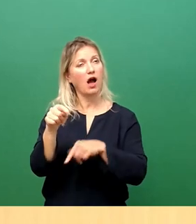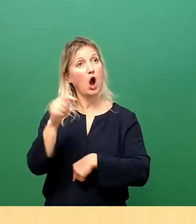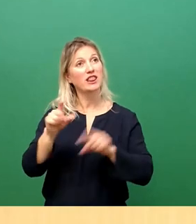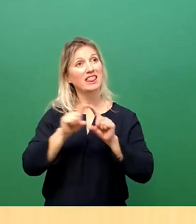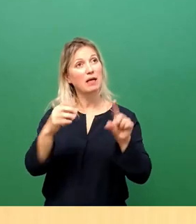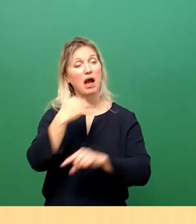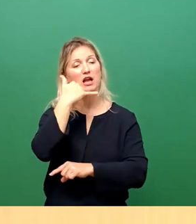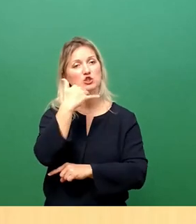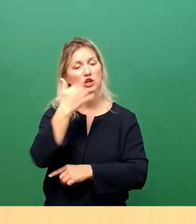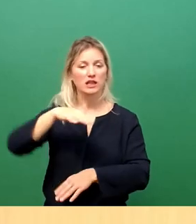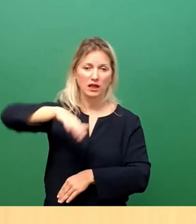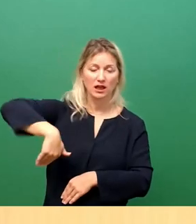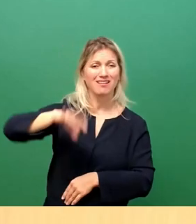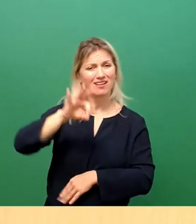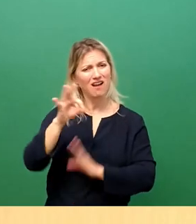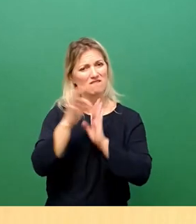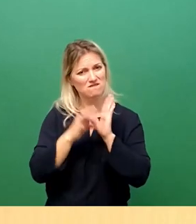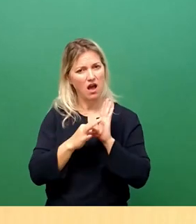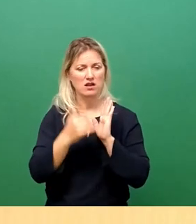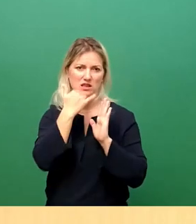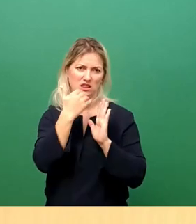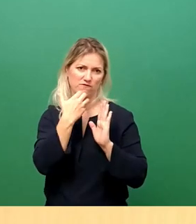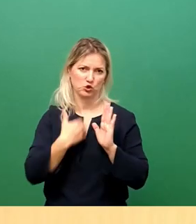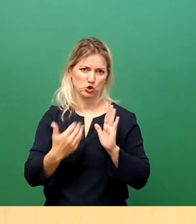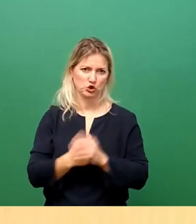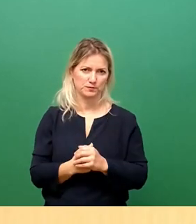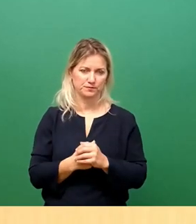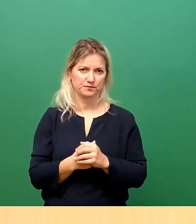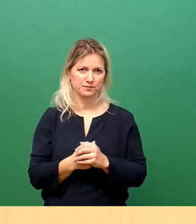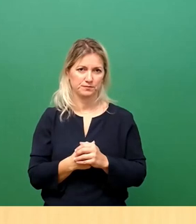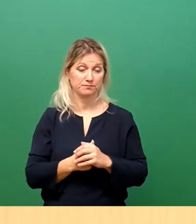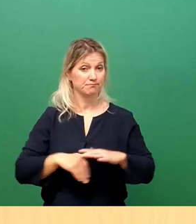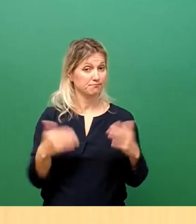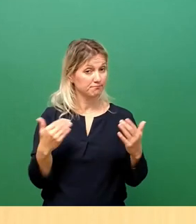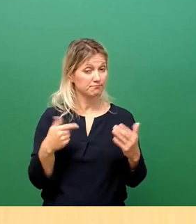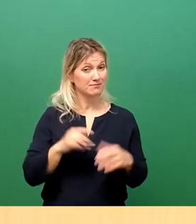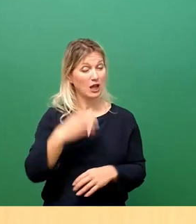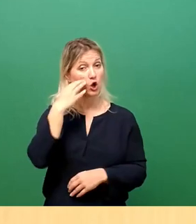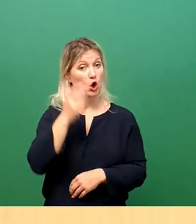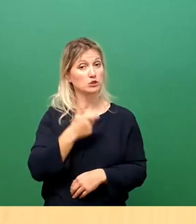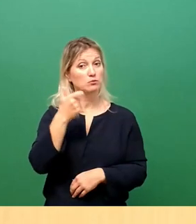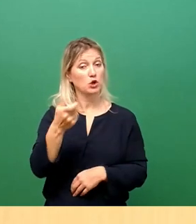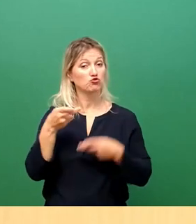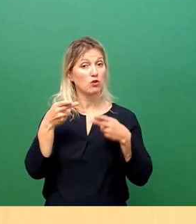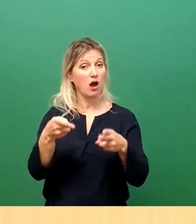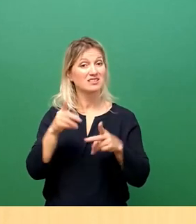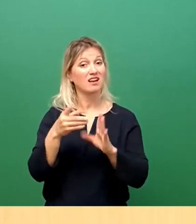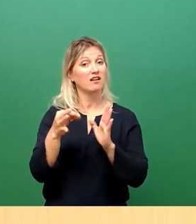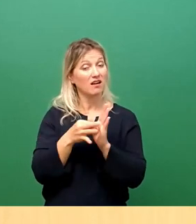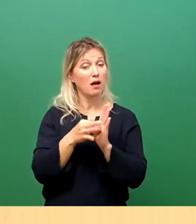historische Fakten benennen. Denn Fakten sind es, die auf der Königsbrücker Straße notwendig sind, keine Wahlkampfreden.